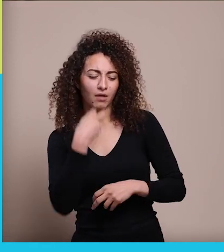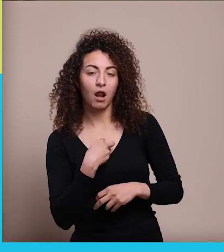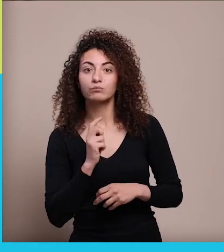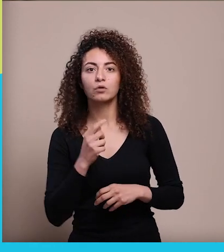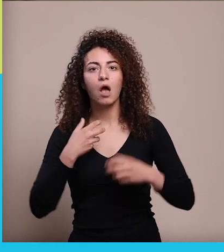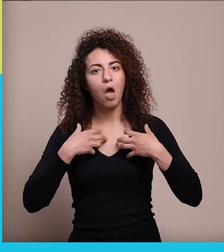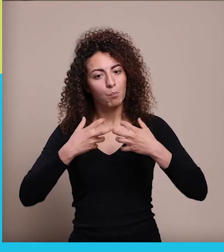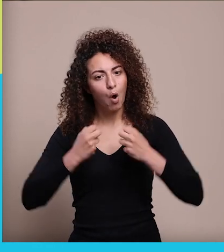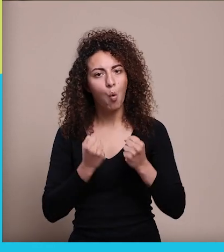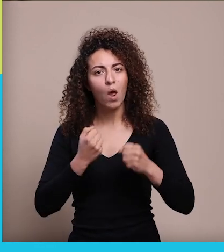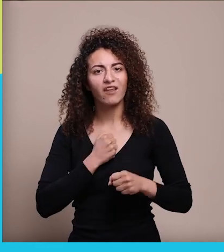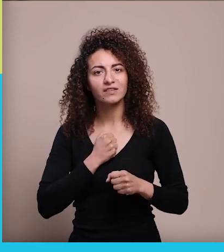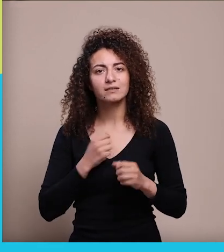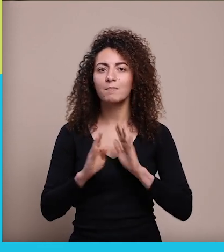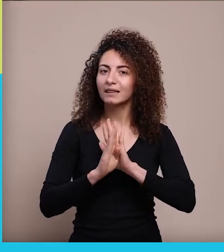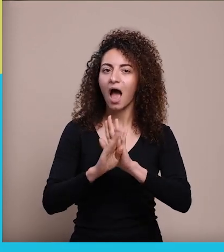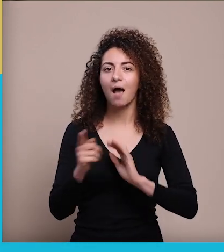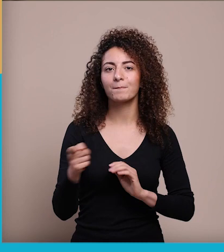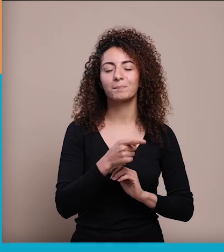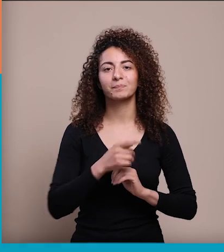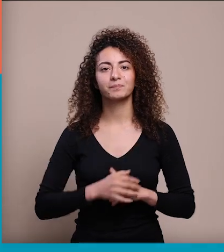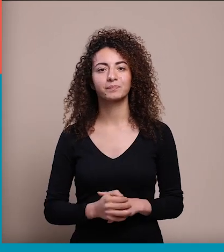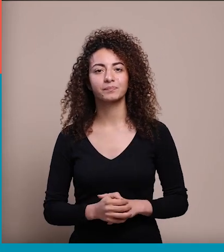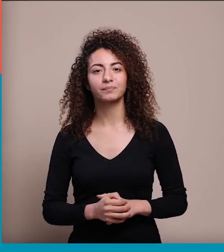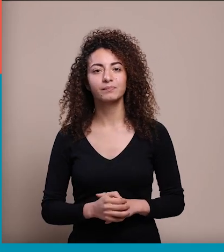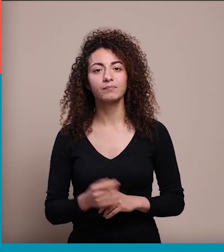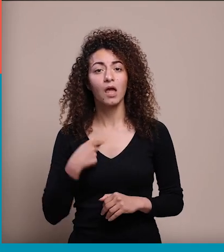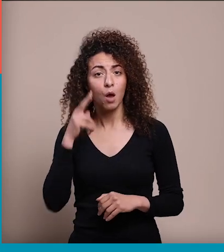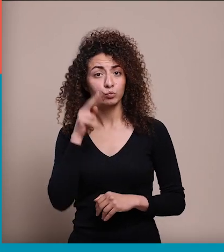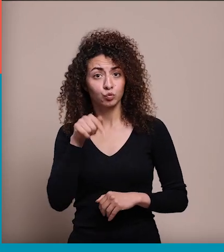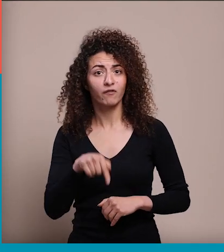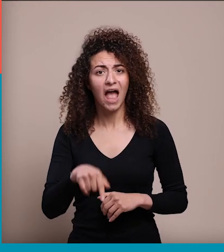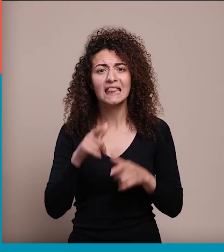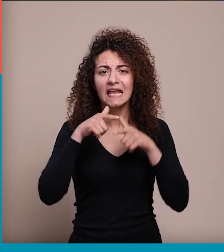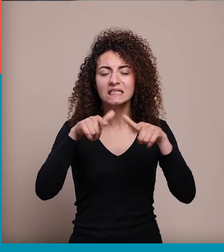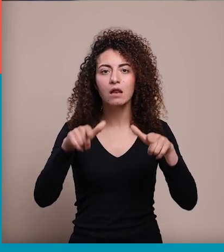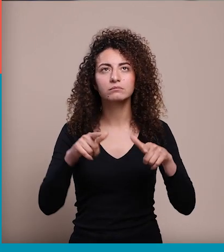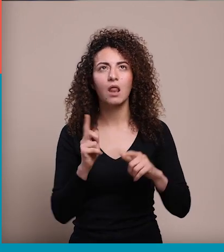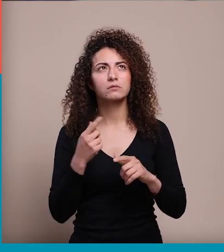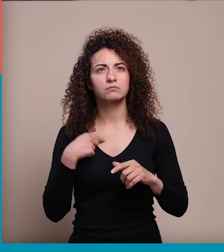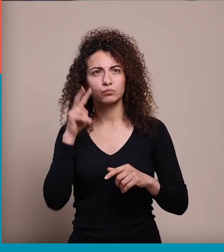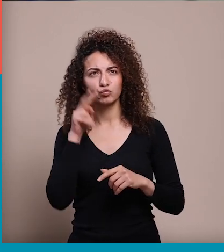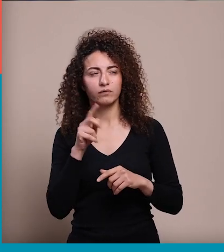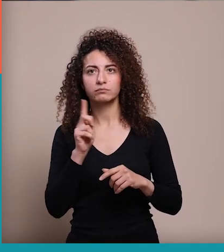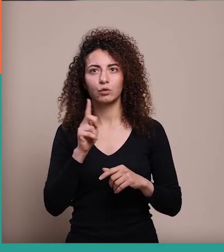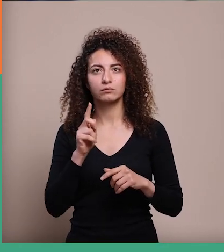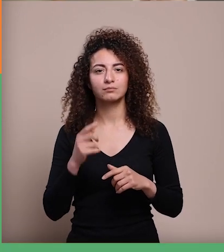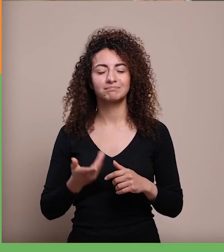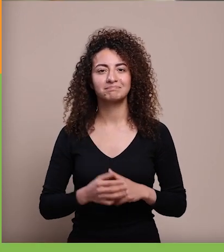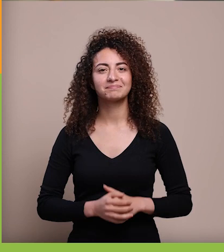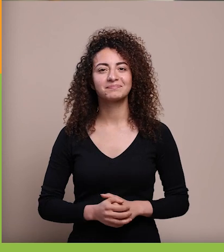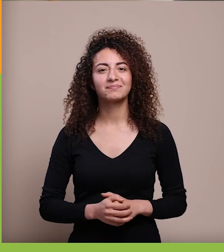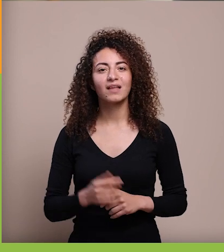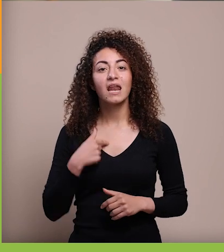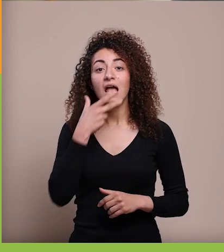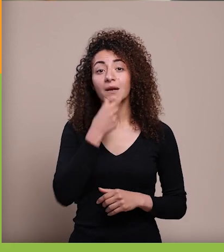ومنقوى بحاله ويوقف حدنا بس أنا هاي الرسالة اللي بحب وجهها أنا ما فيه يقول له هاي بشوف لأني ما حشوف أنا